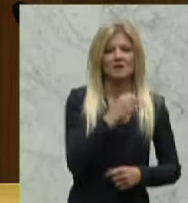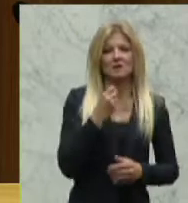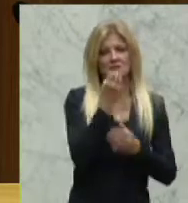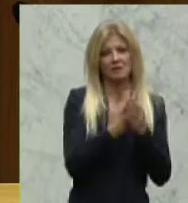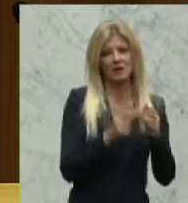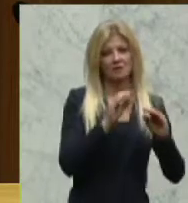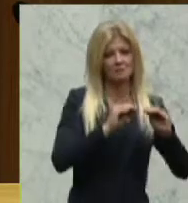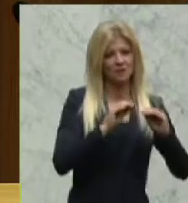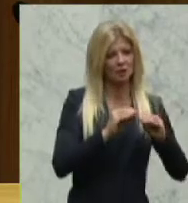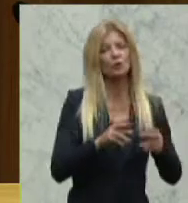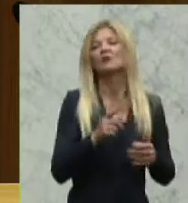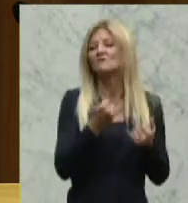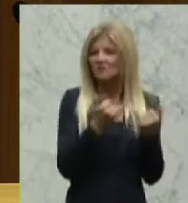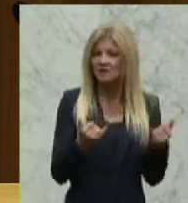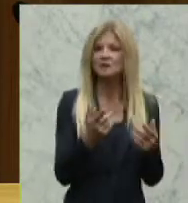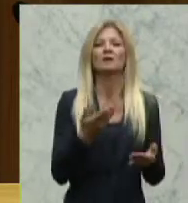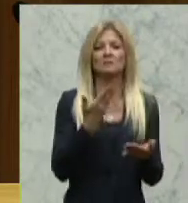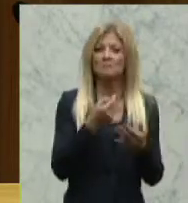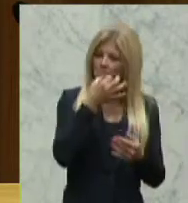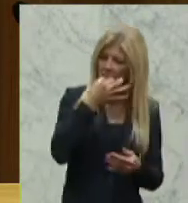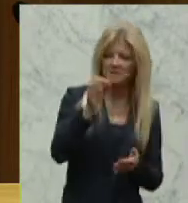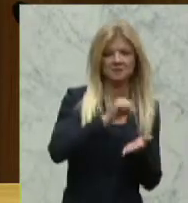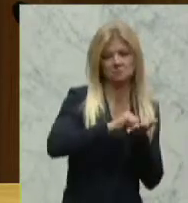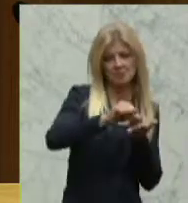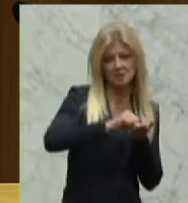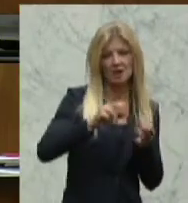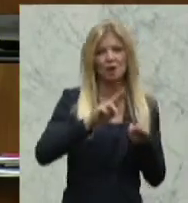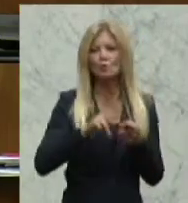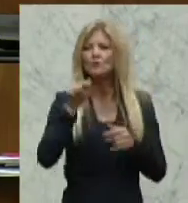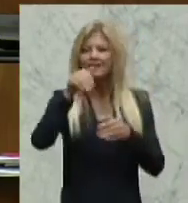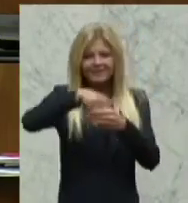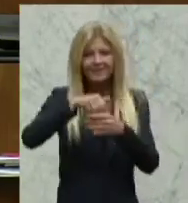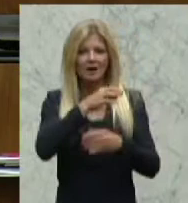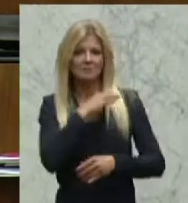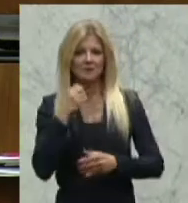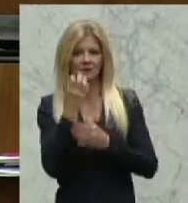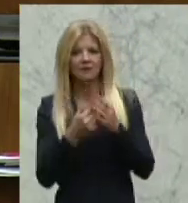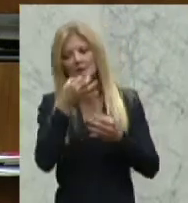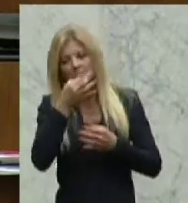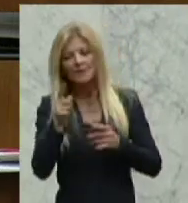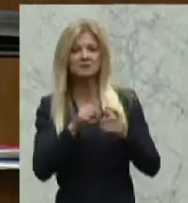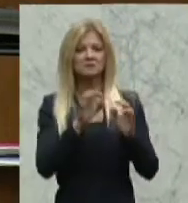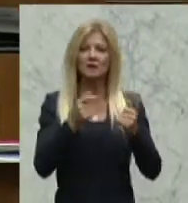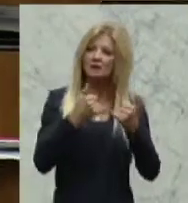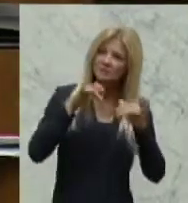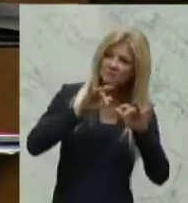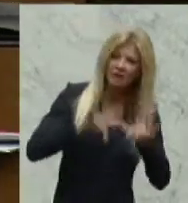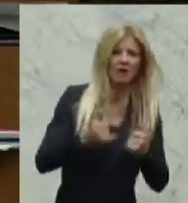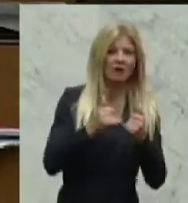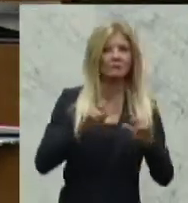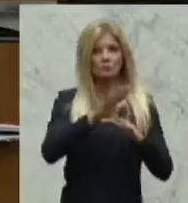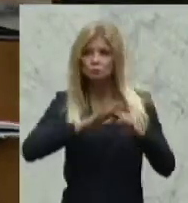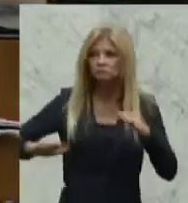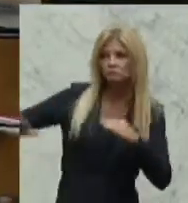Bezahlung, durch bessere Voraussetzungen in den Kindergärten. Und, was natürlich auch ein wichtiger Punkt ist,